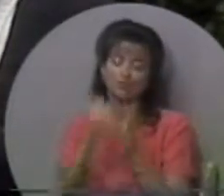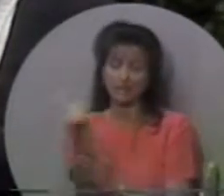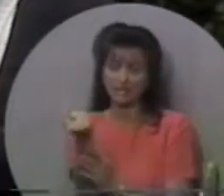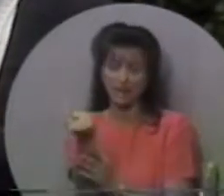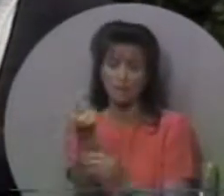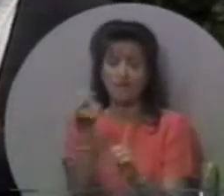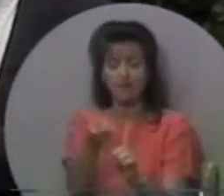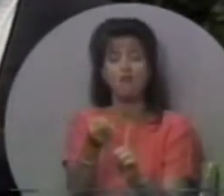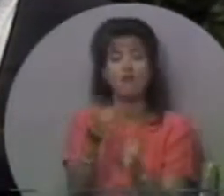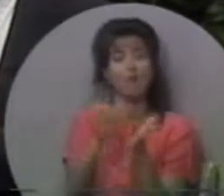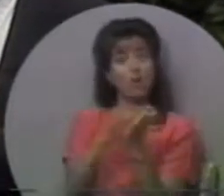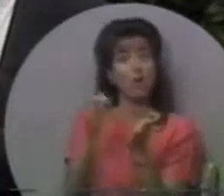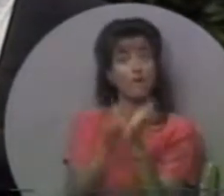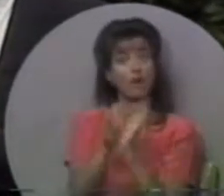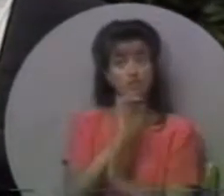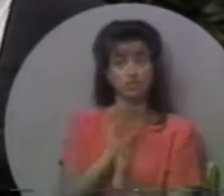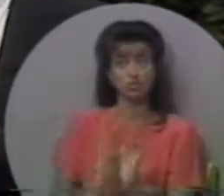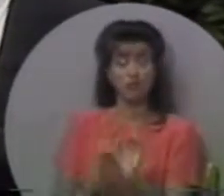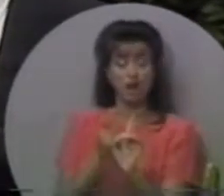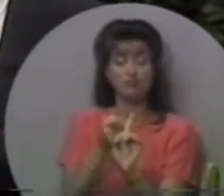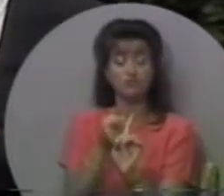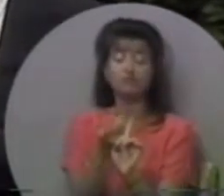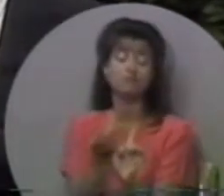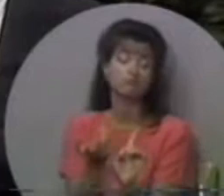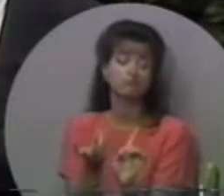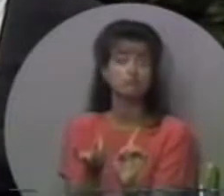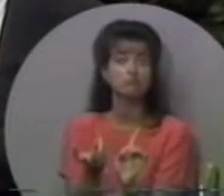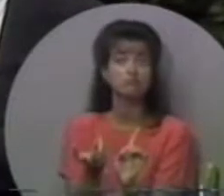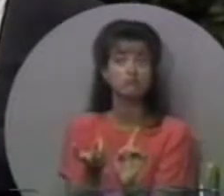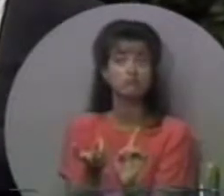хто представляє Ісуса Христа,